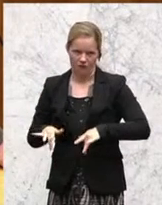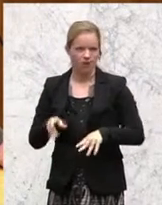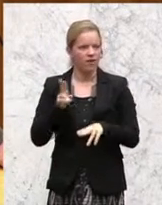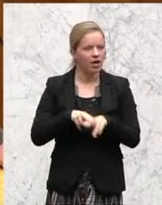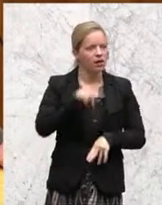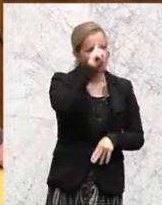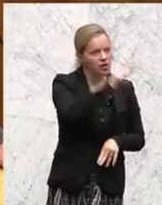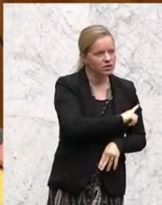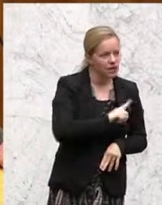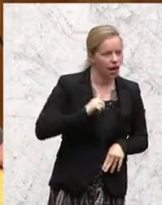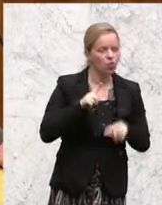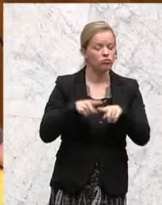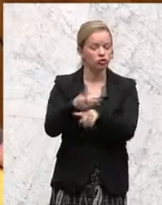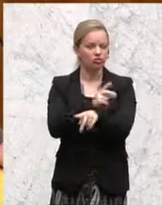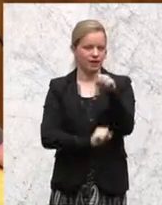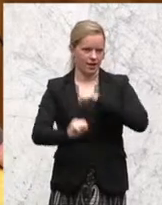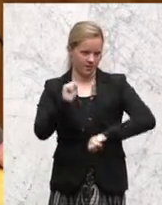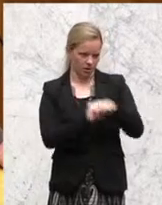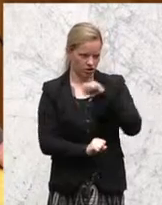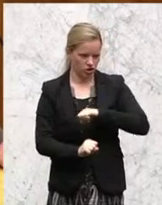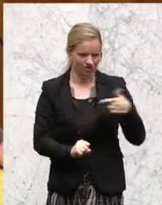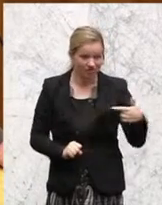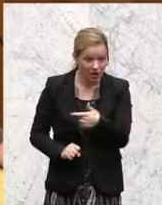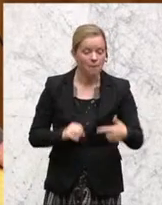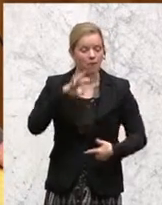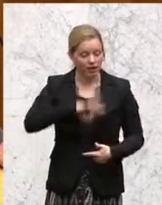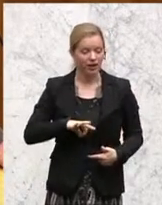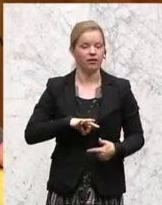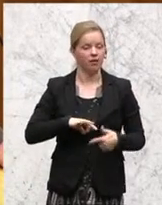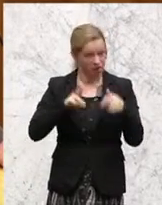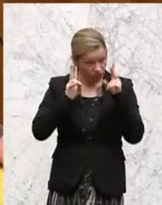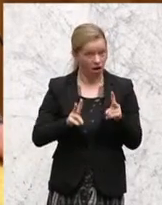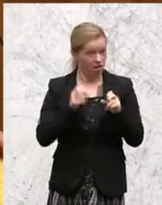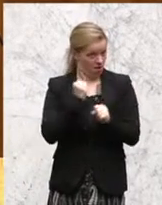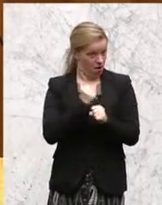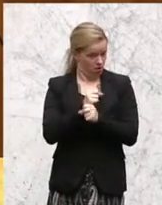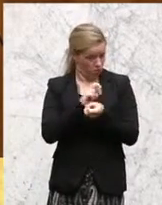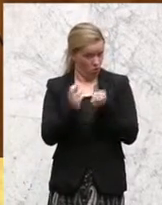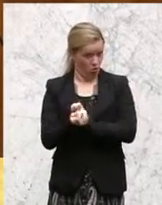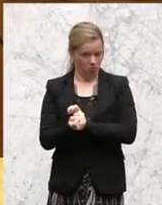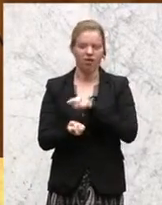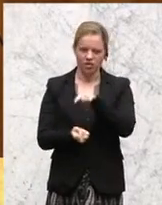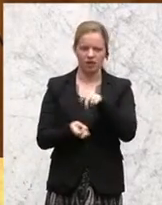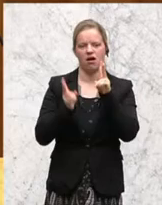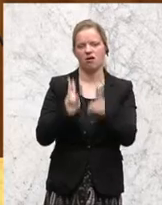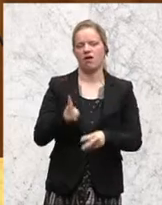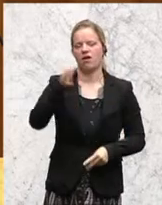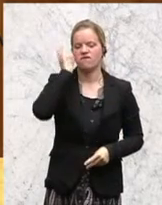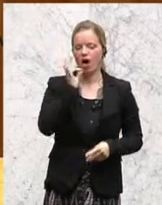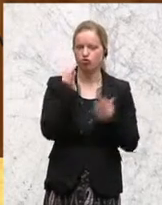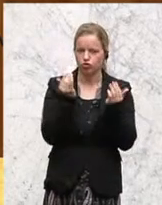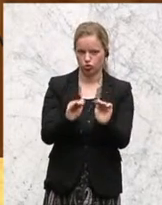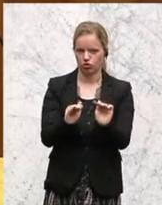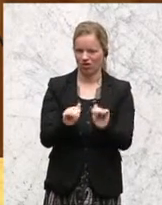Staatsanwaltschaft das getan, was ihre Pflichten sind, dann hätten Sie diese Frau geschützt vor